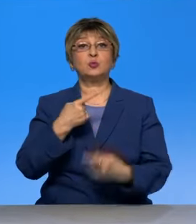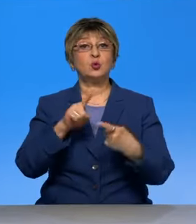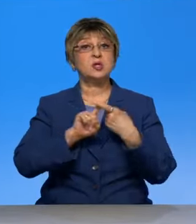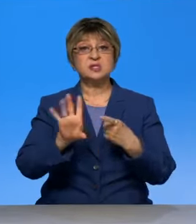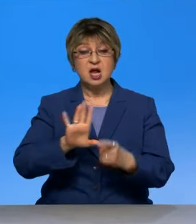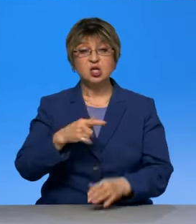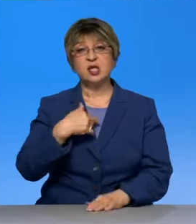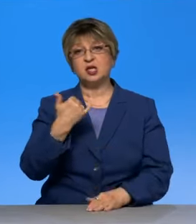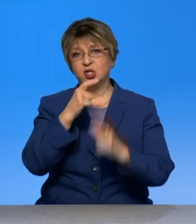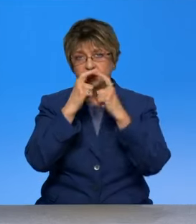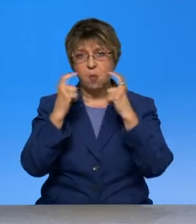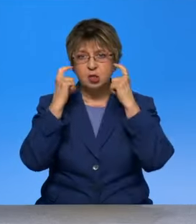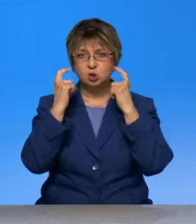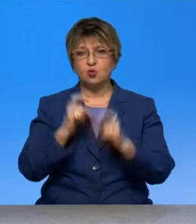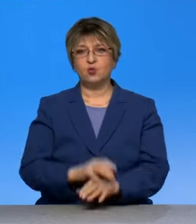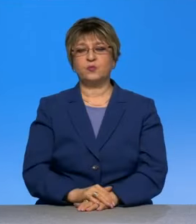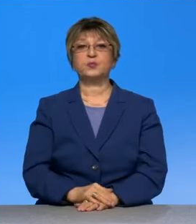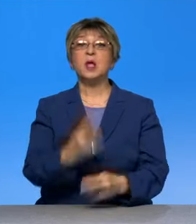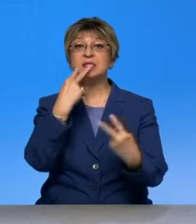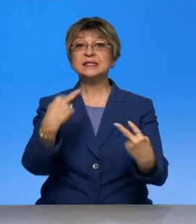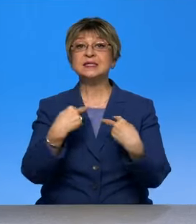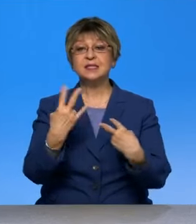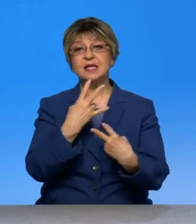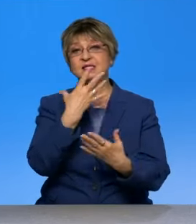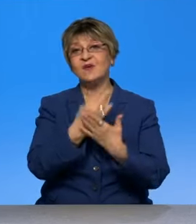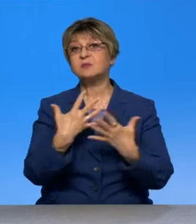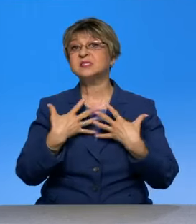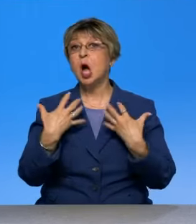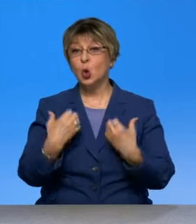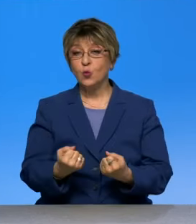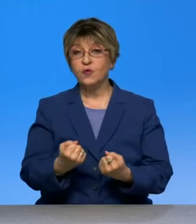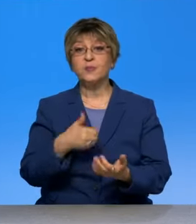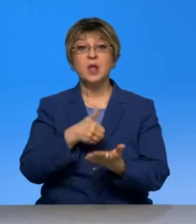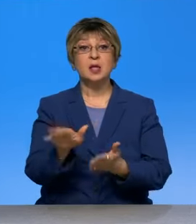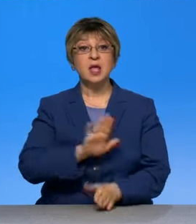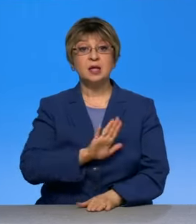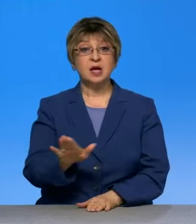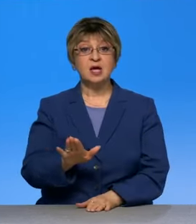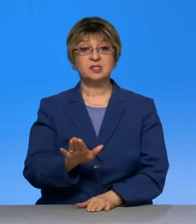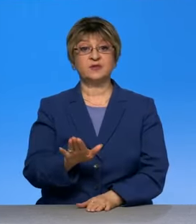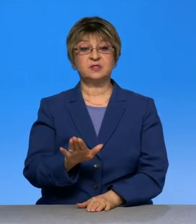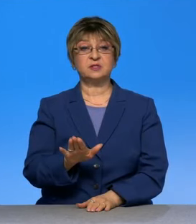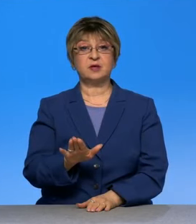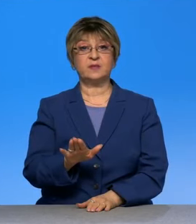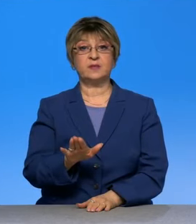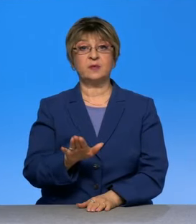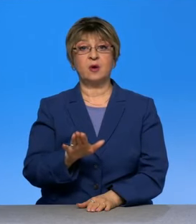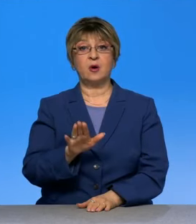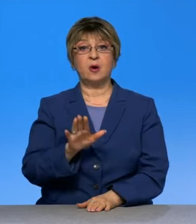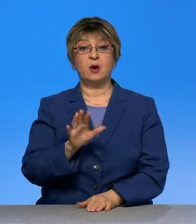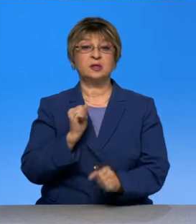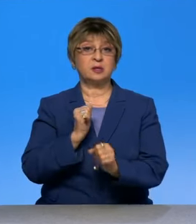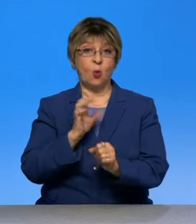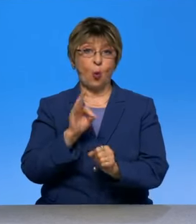Однозначно надо делать выводы, чтобы внимательно следить за своим здоровьем. Не отказываться от иммунизации, то есть делать